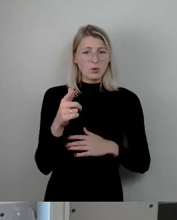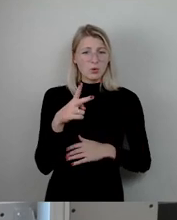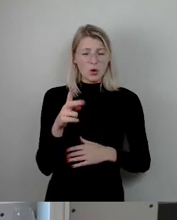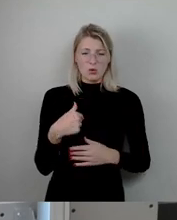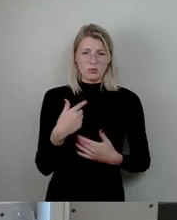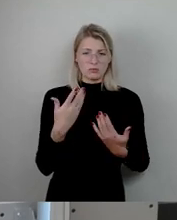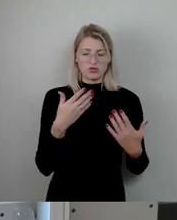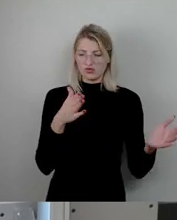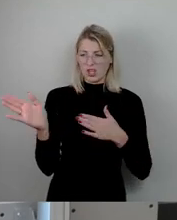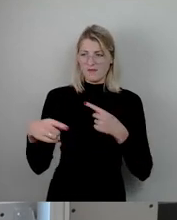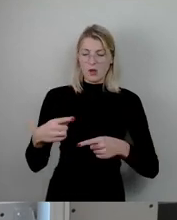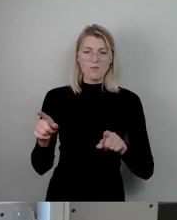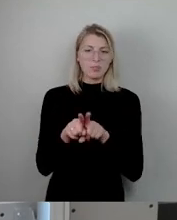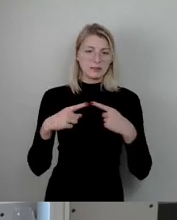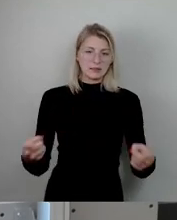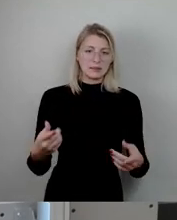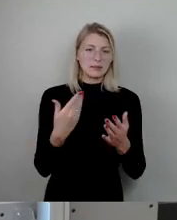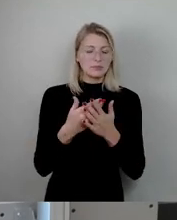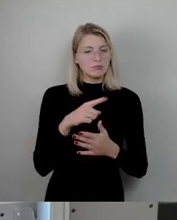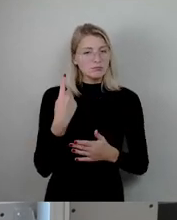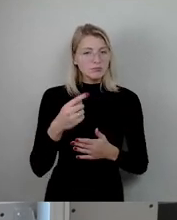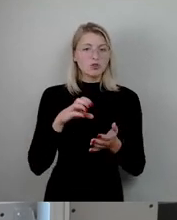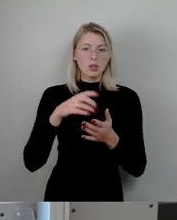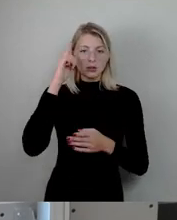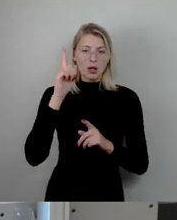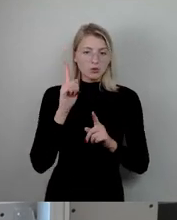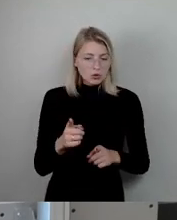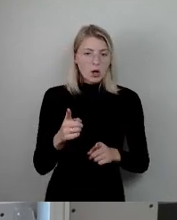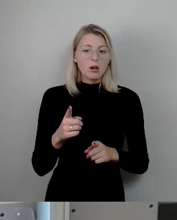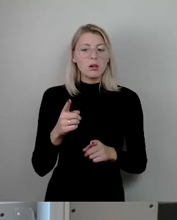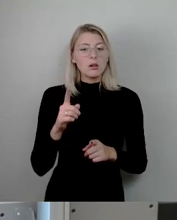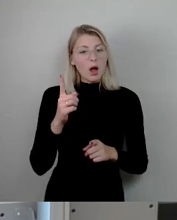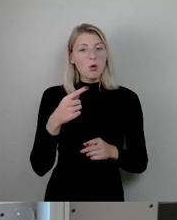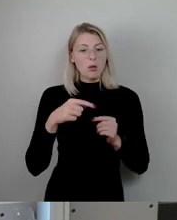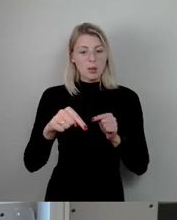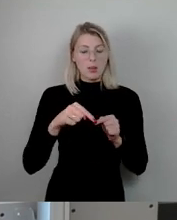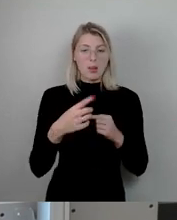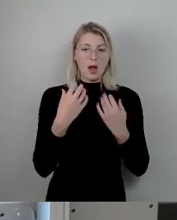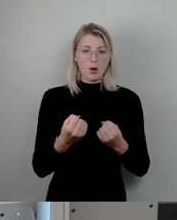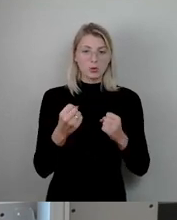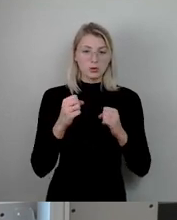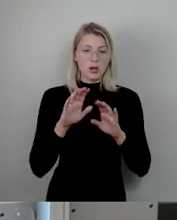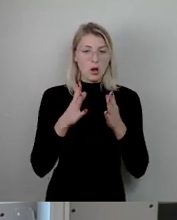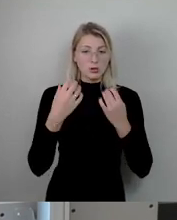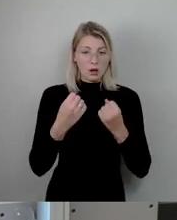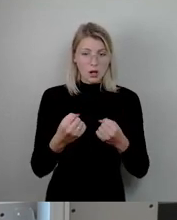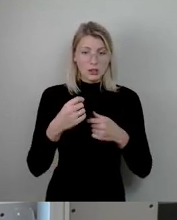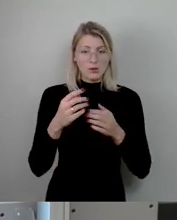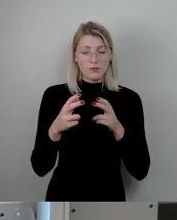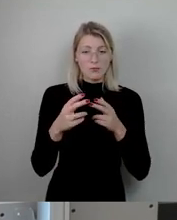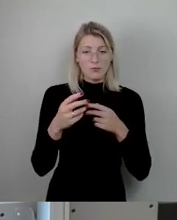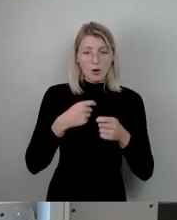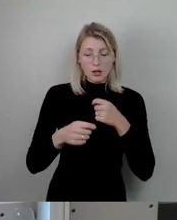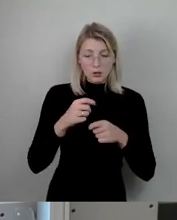Und ich glaube, da sollten wir als Stadtrat insbesondere bei den bevorstehenden Haushaltsverhandlungen dann auch nochmal drauf gucken, dass wir bei solchen Budgets entsprechend